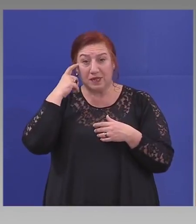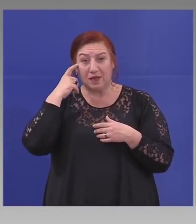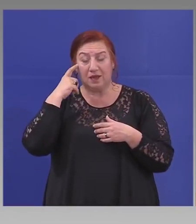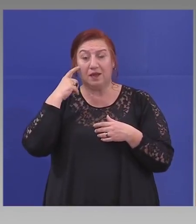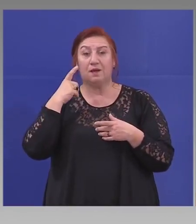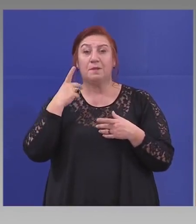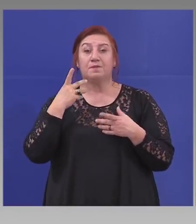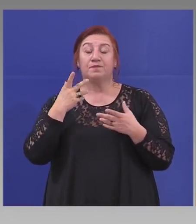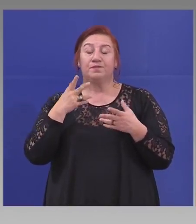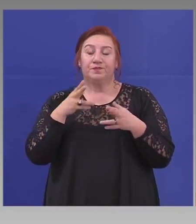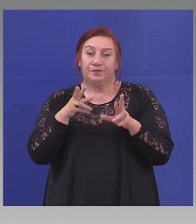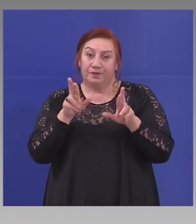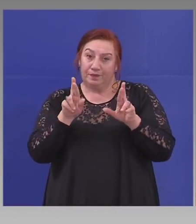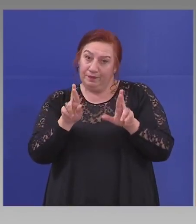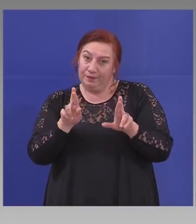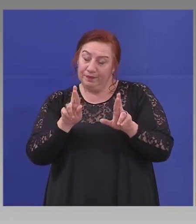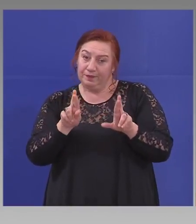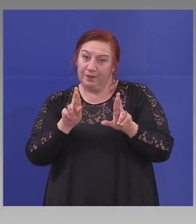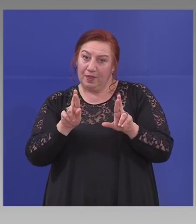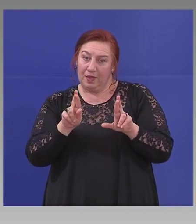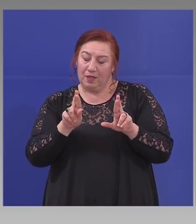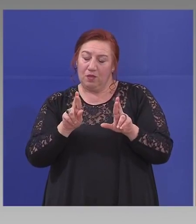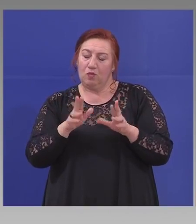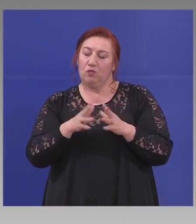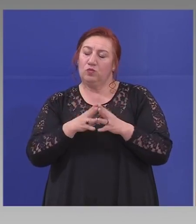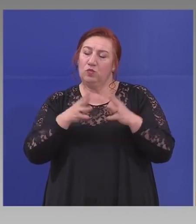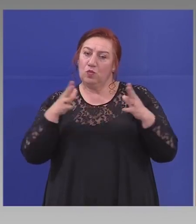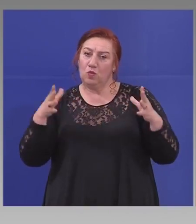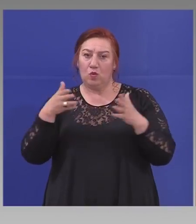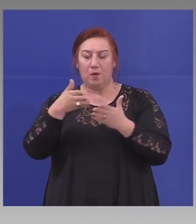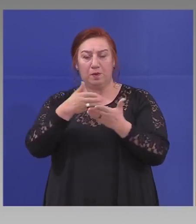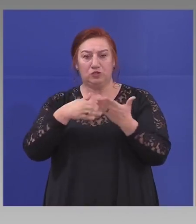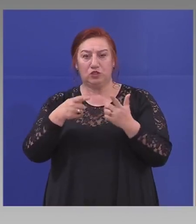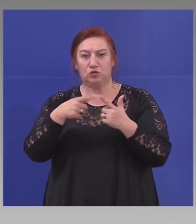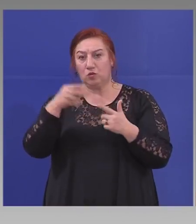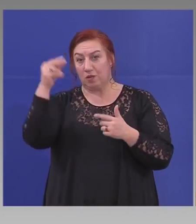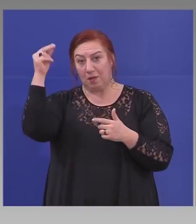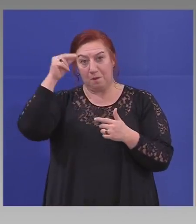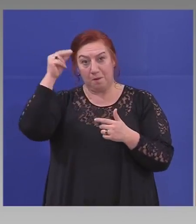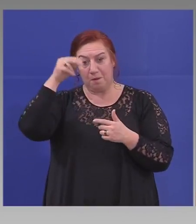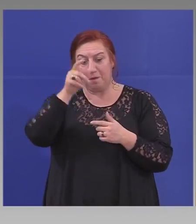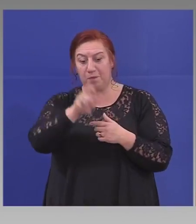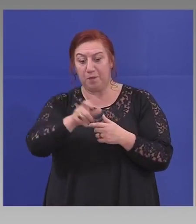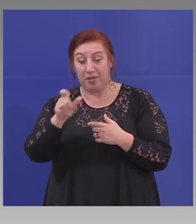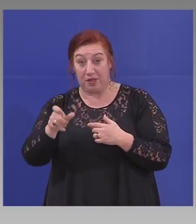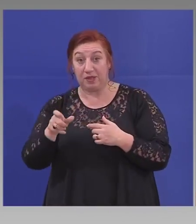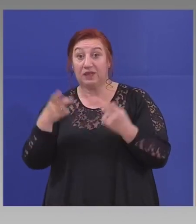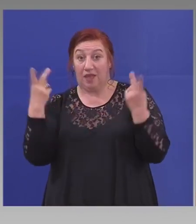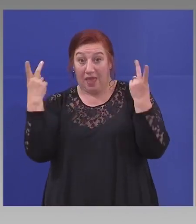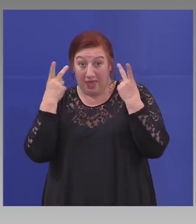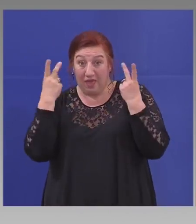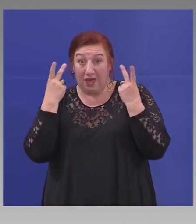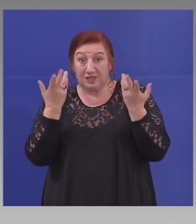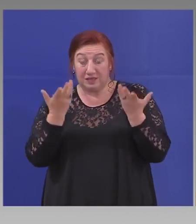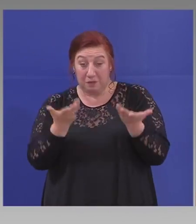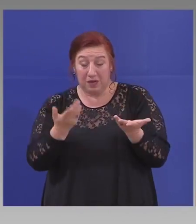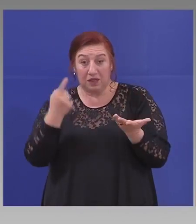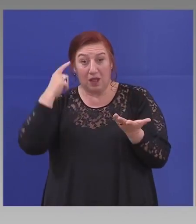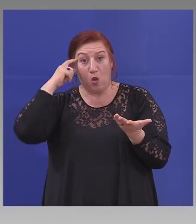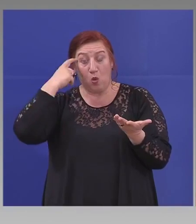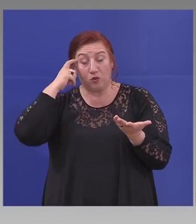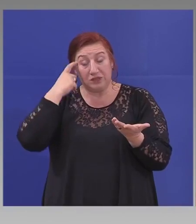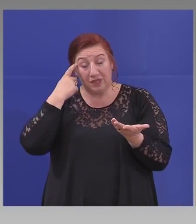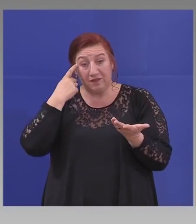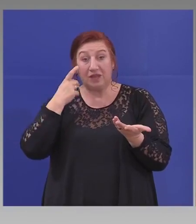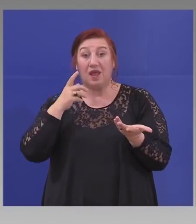дано поне голямата част от българите го осъзнават, защото ако